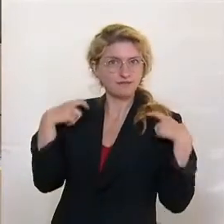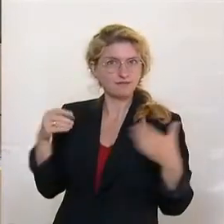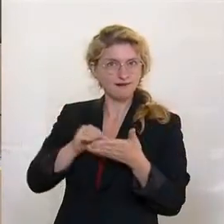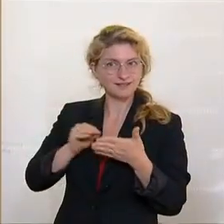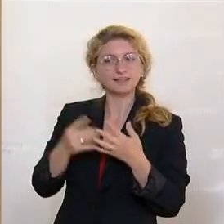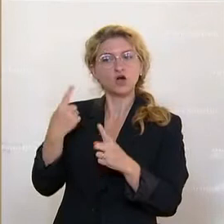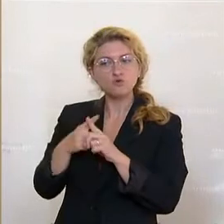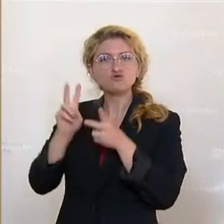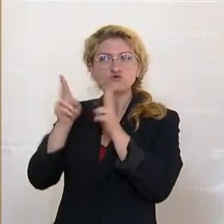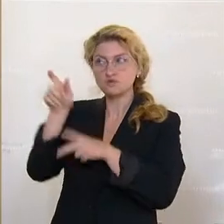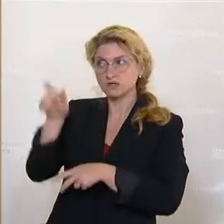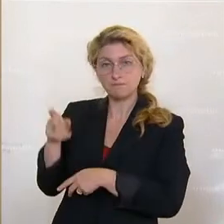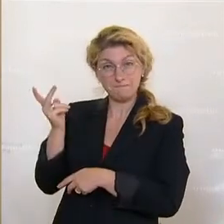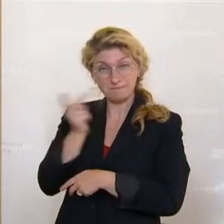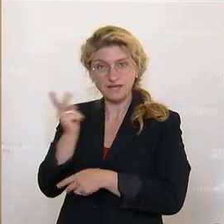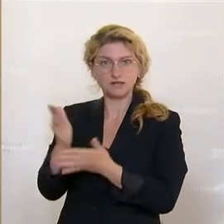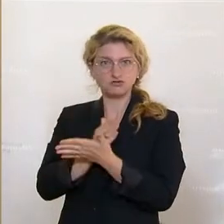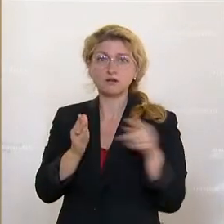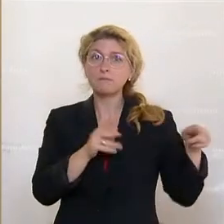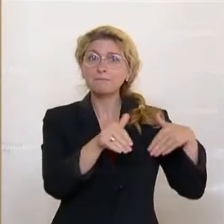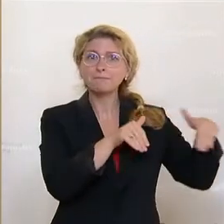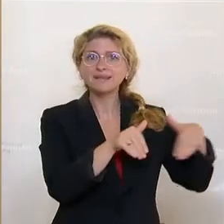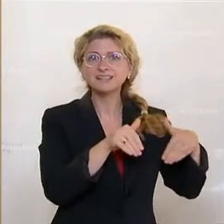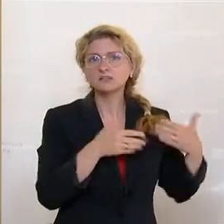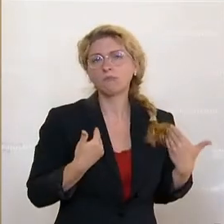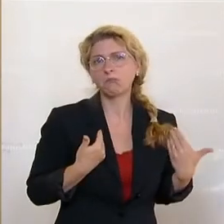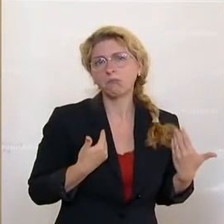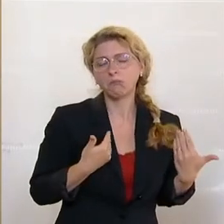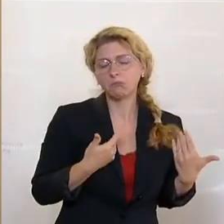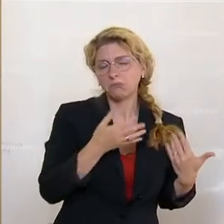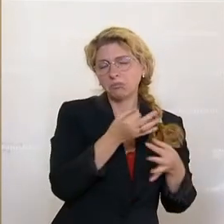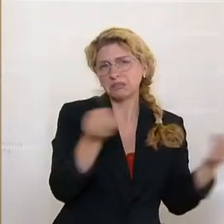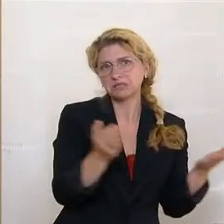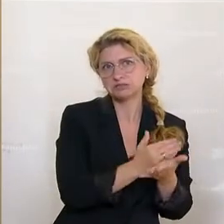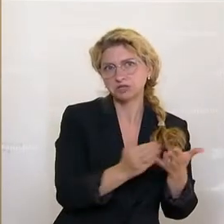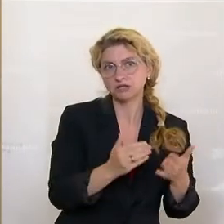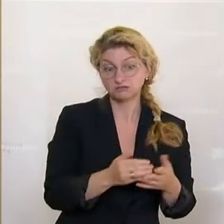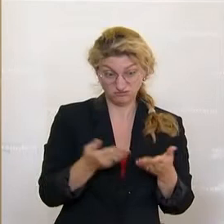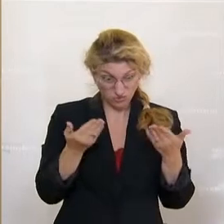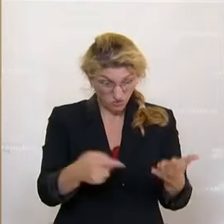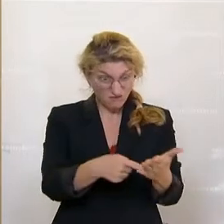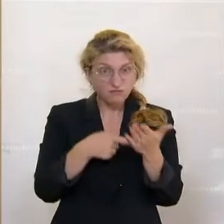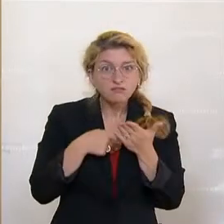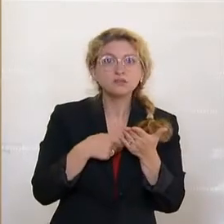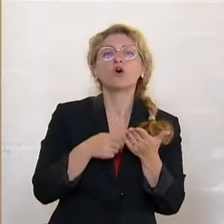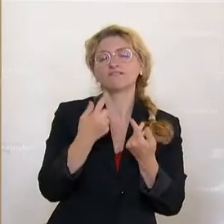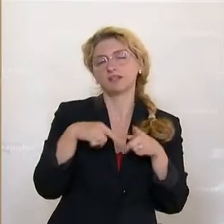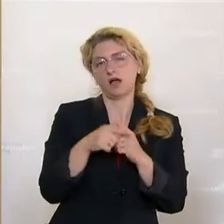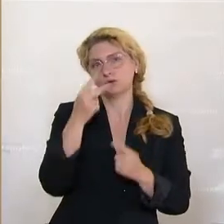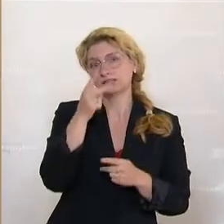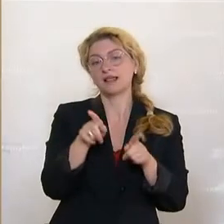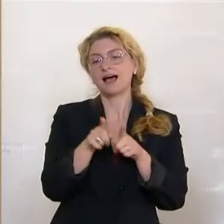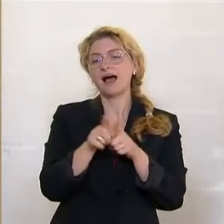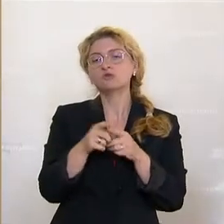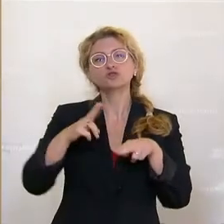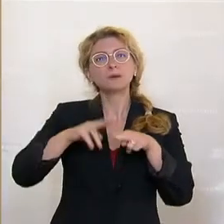Kurz, die entscheiden. Und der Minister entscheidet hier gar nichts. Und genauso sehen wir das, selbst in der Übergangsregierung, aus